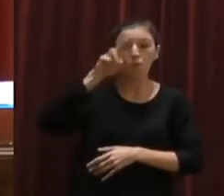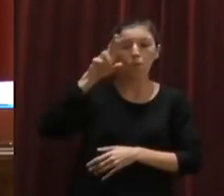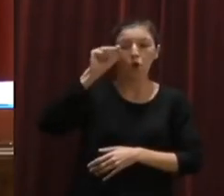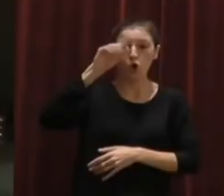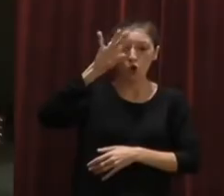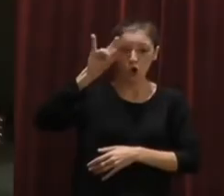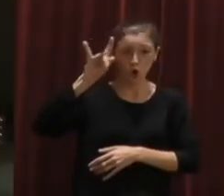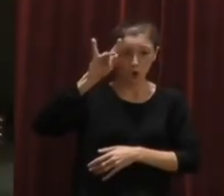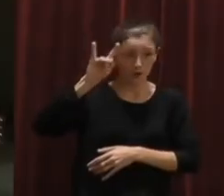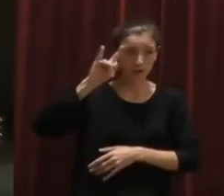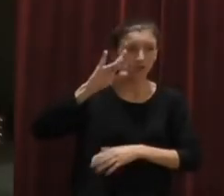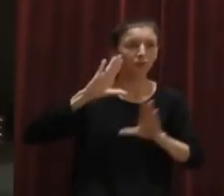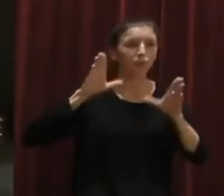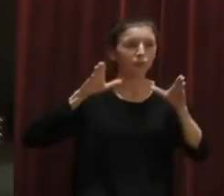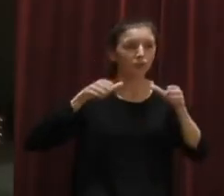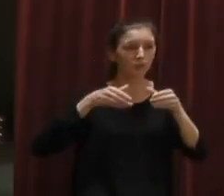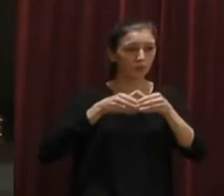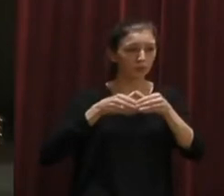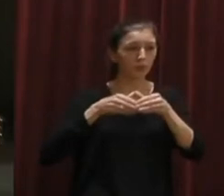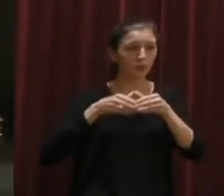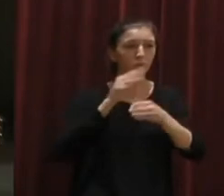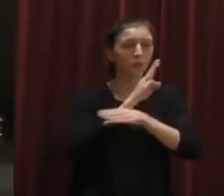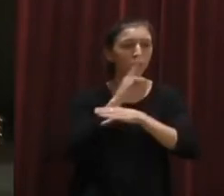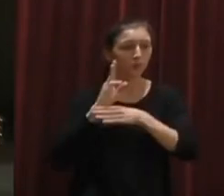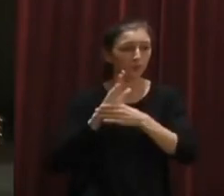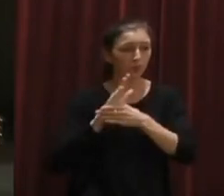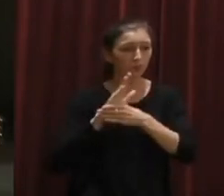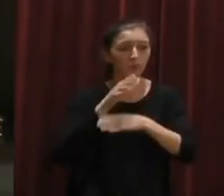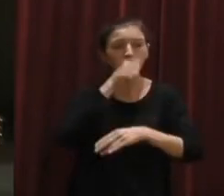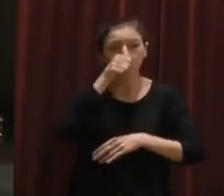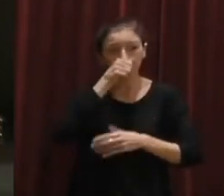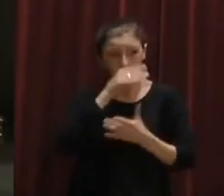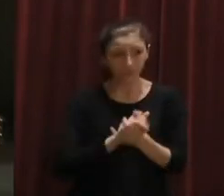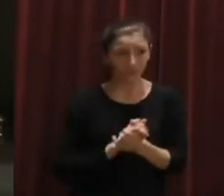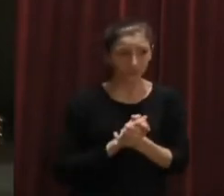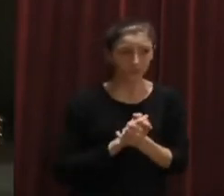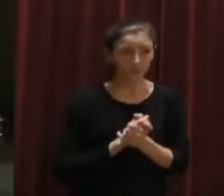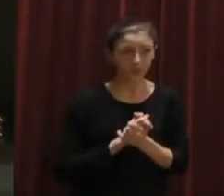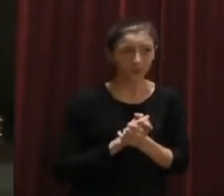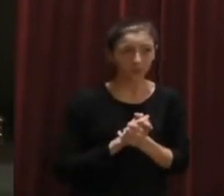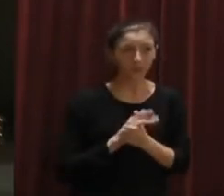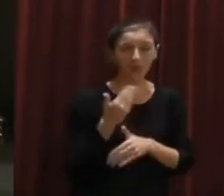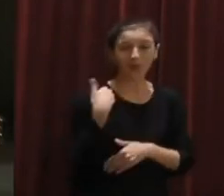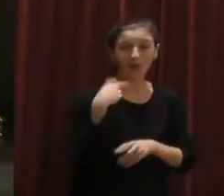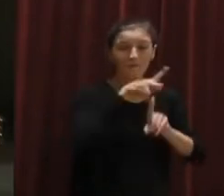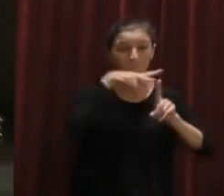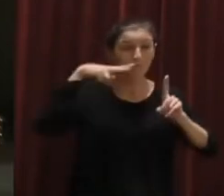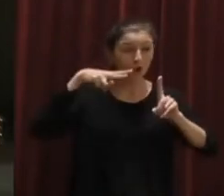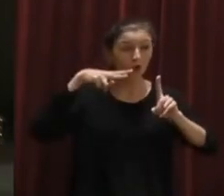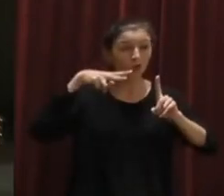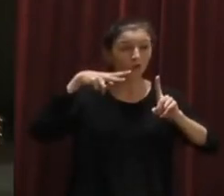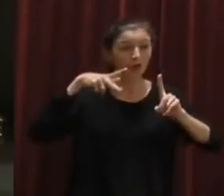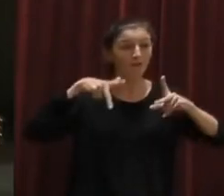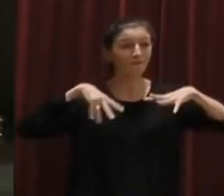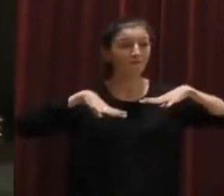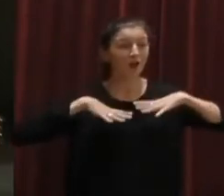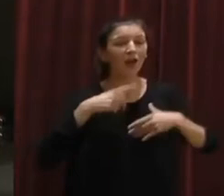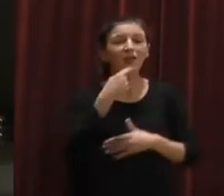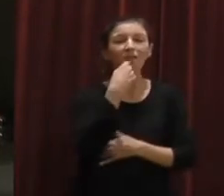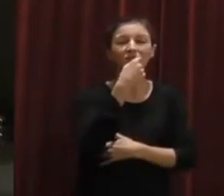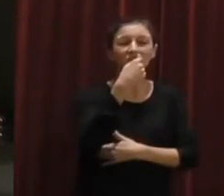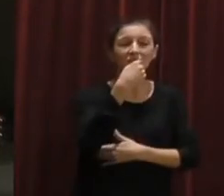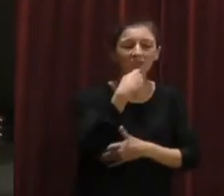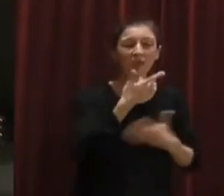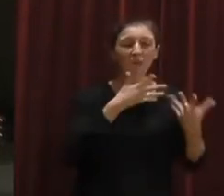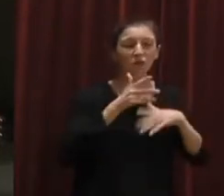paraula el senyor Marràs. Sí, gràcies, senyor president. Senyor conseller, no fa ni una setmana que en el foro vacacional s'anuncia que un 75% de